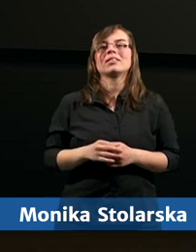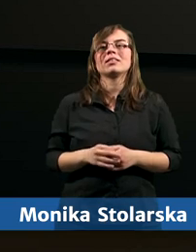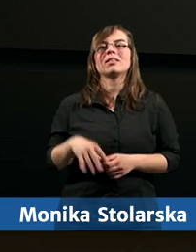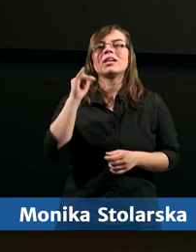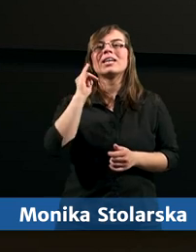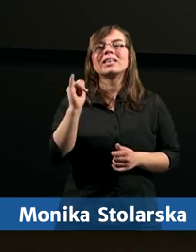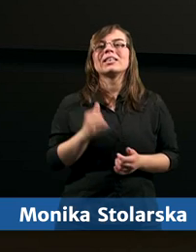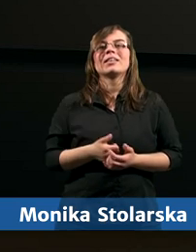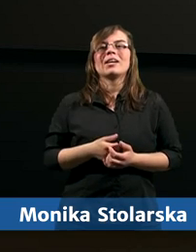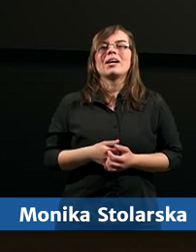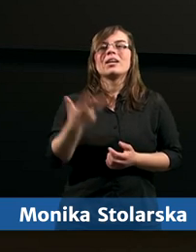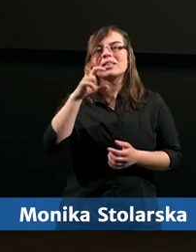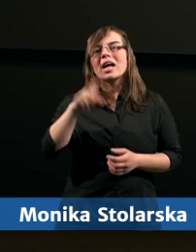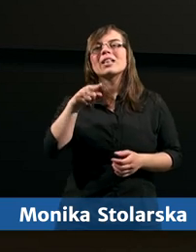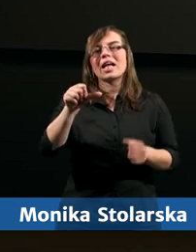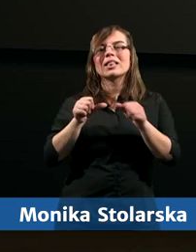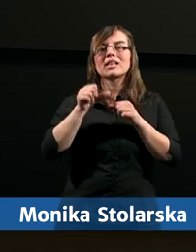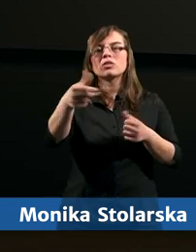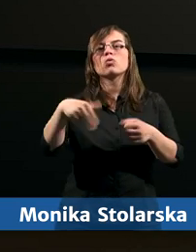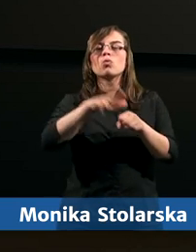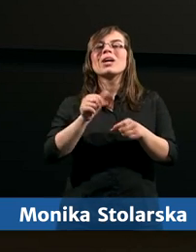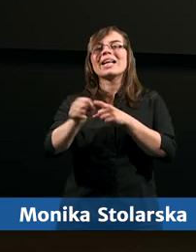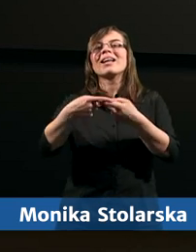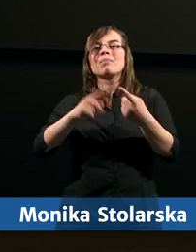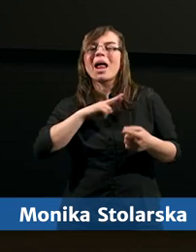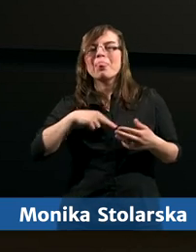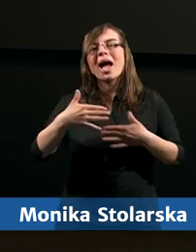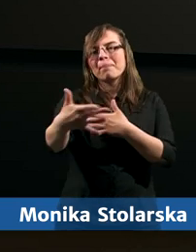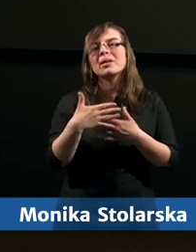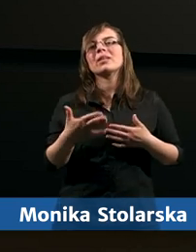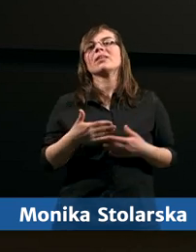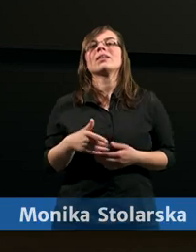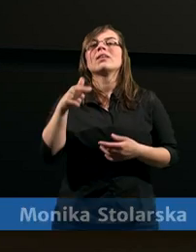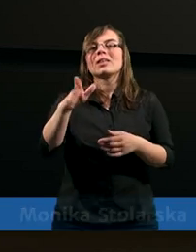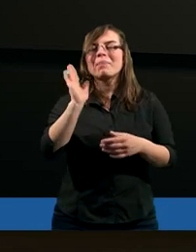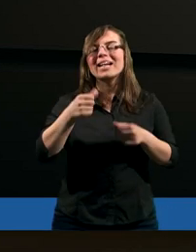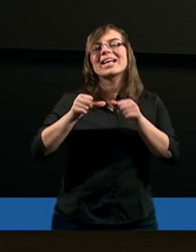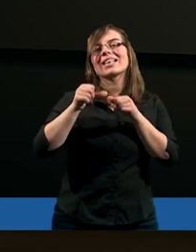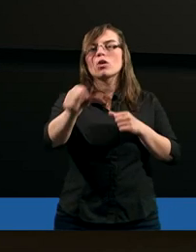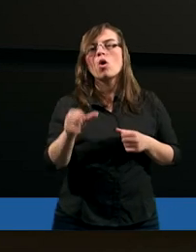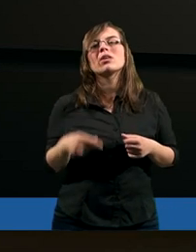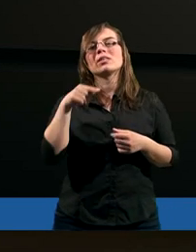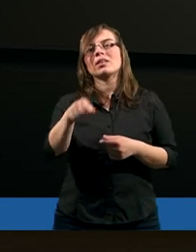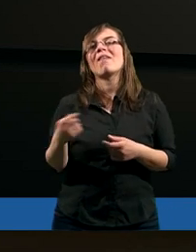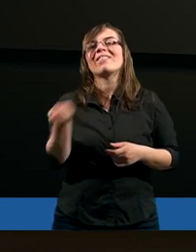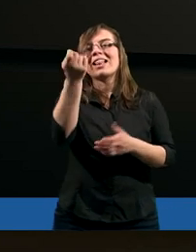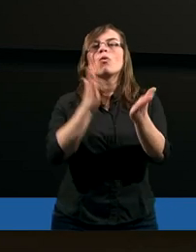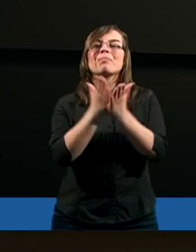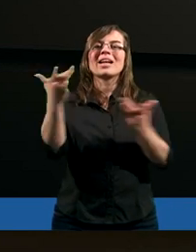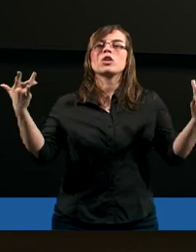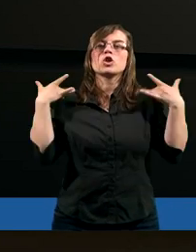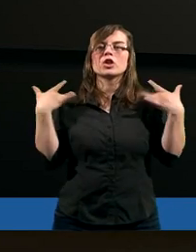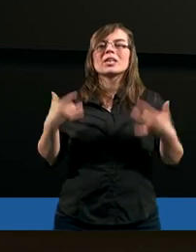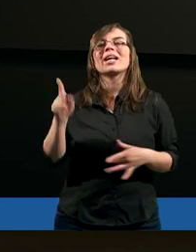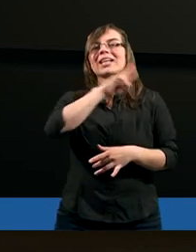i niech ten tydzień, który jest przed nami, będzie tygodniem wędrówki